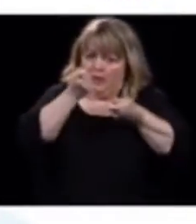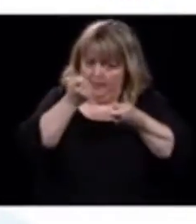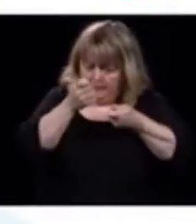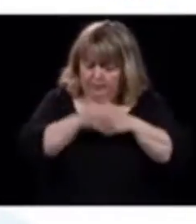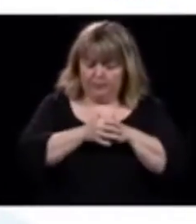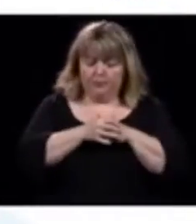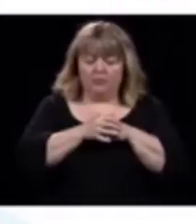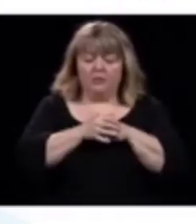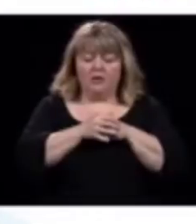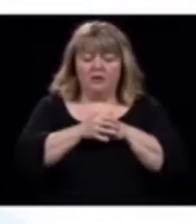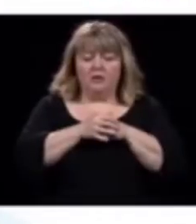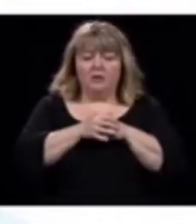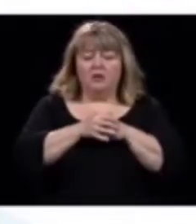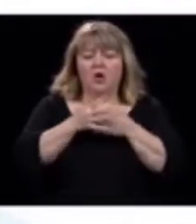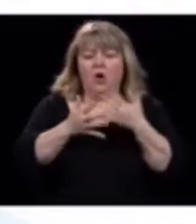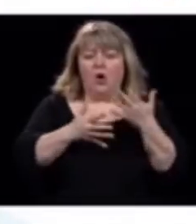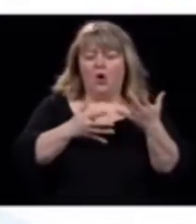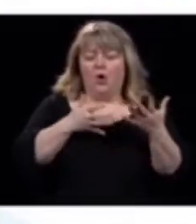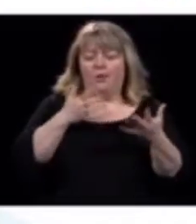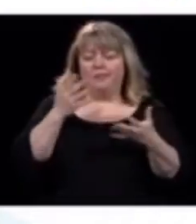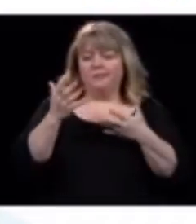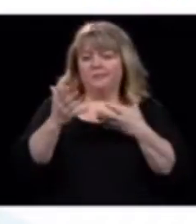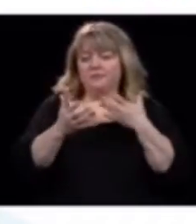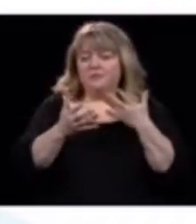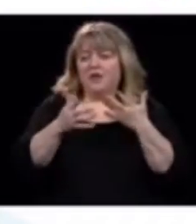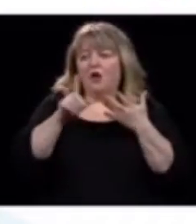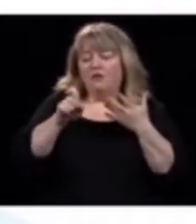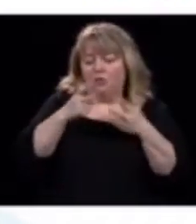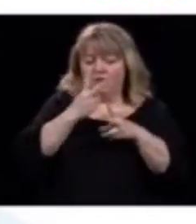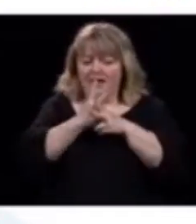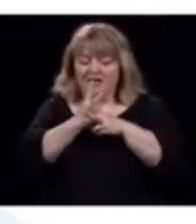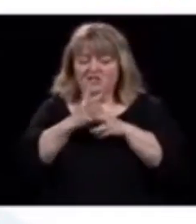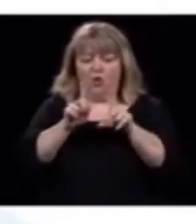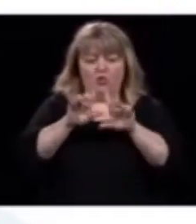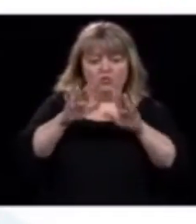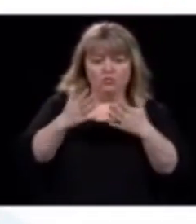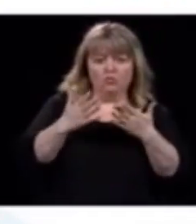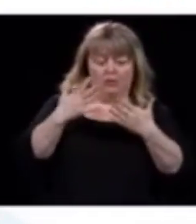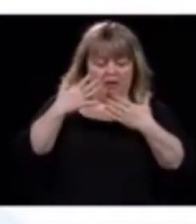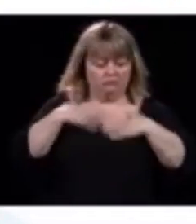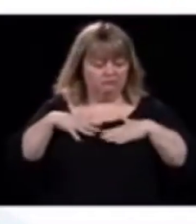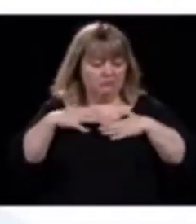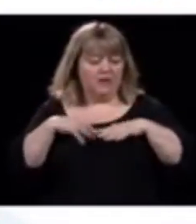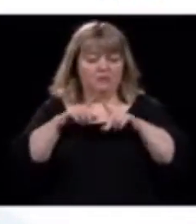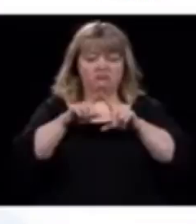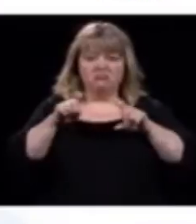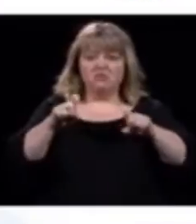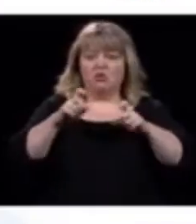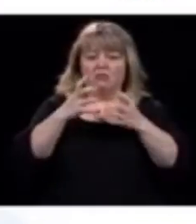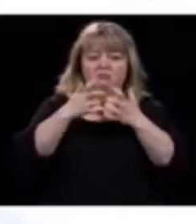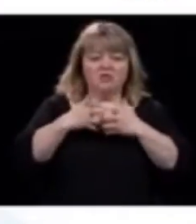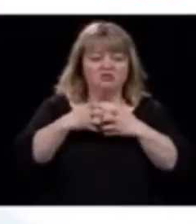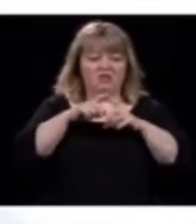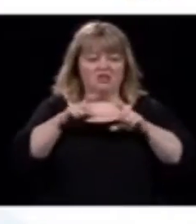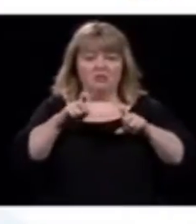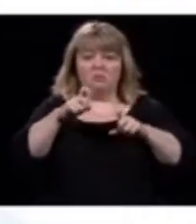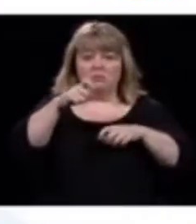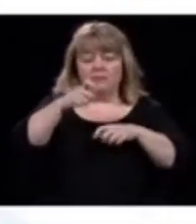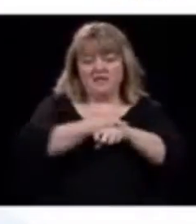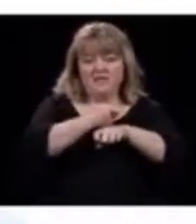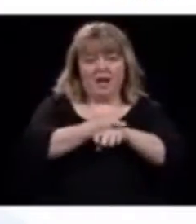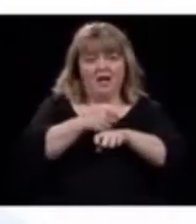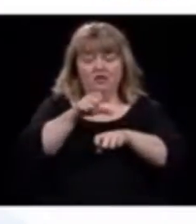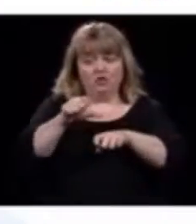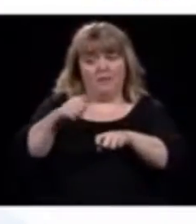les équipements médicaux jusqu'à ce que nécessaire. Bon.